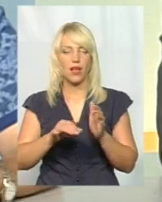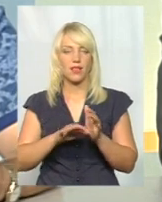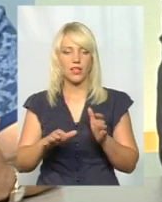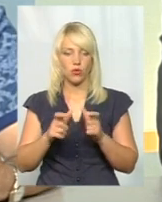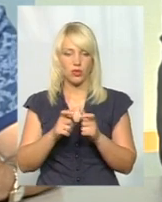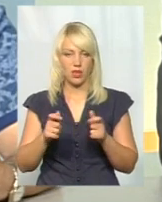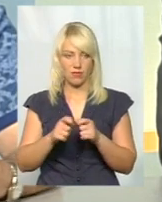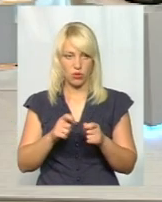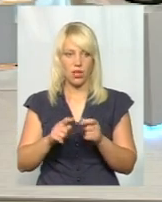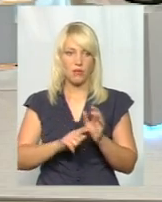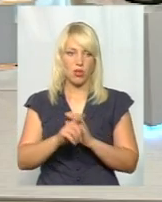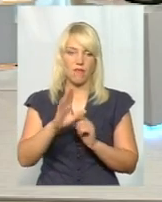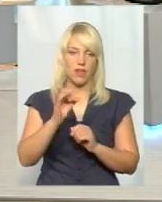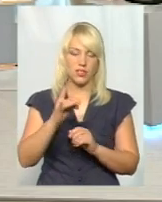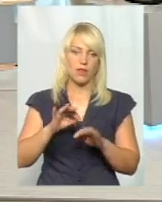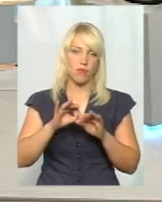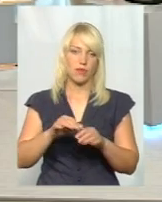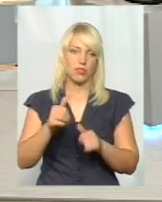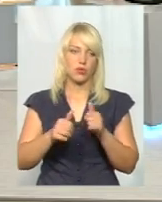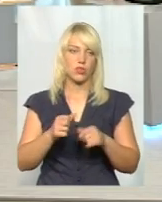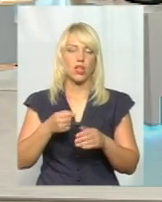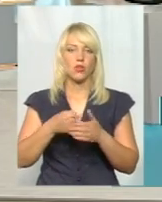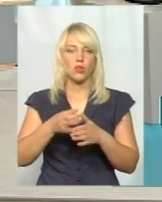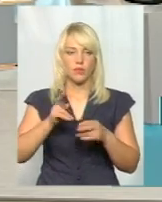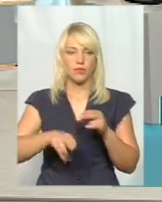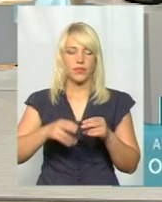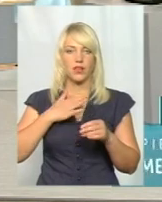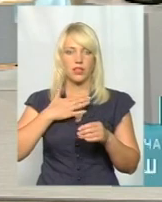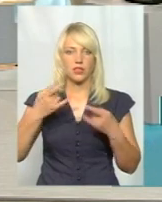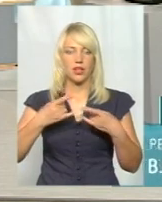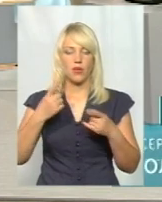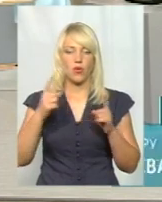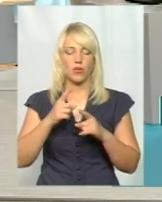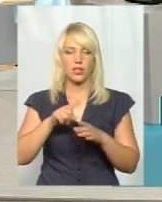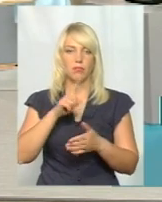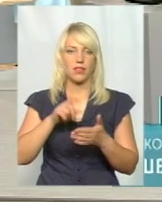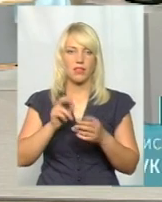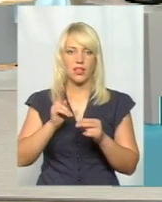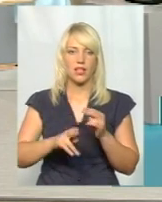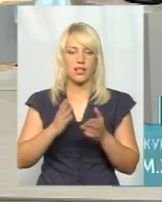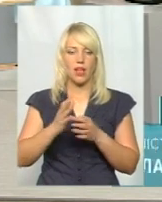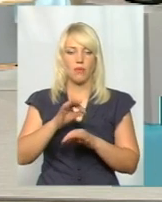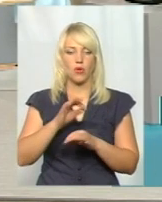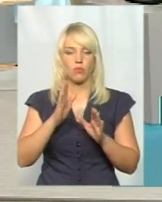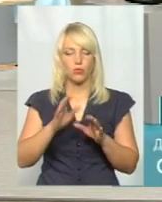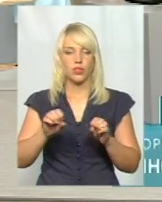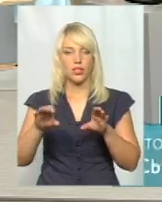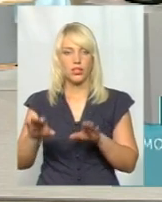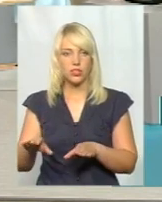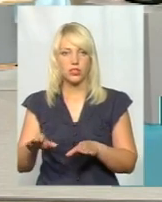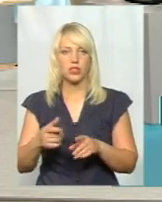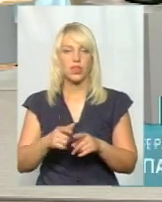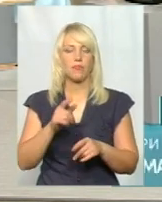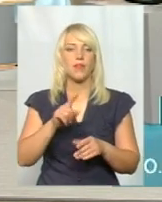початок вересня провести конкурс. І добігає завершення вже наш ефір. Єдине коротке запитання на завершення – є проєкт, буде і рішення. От